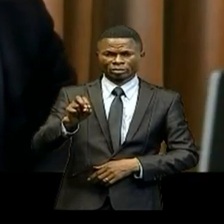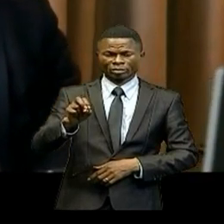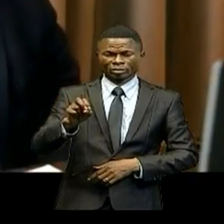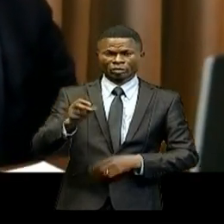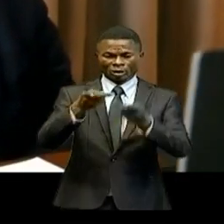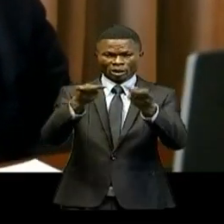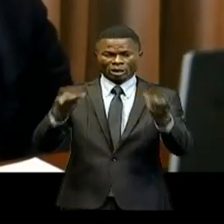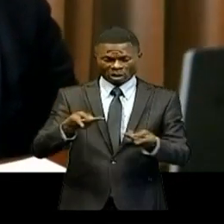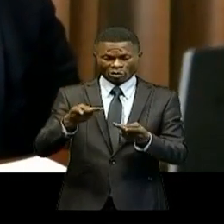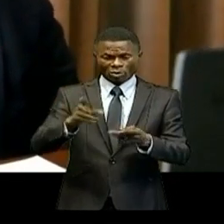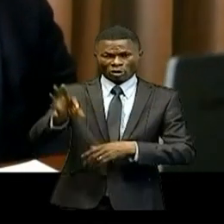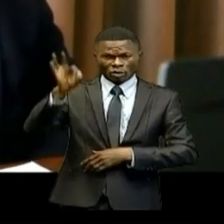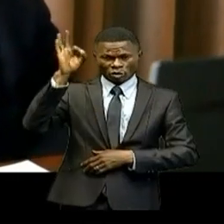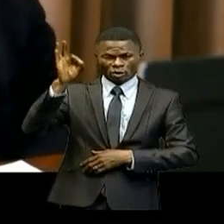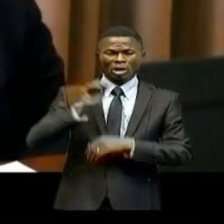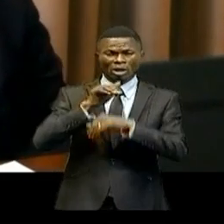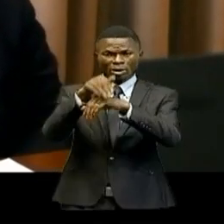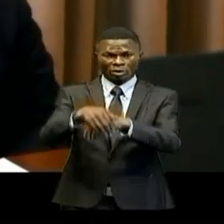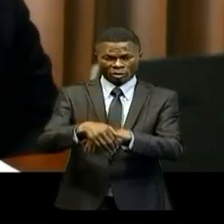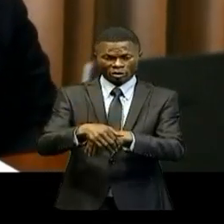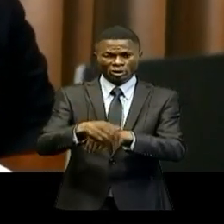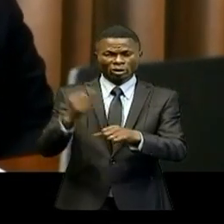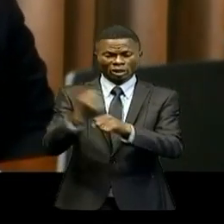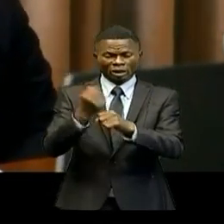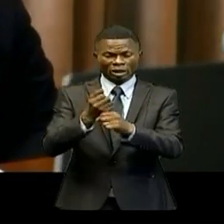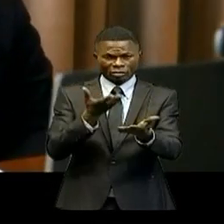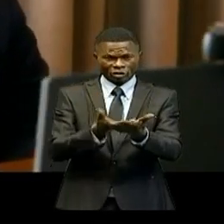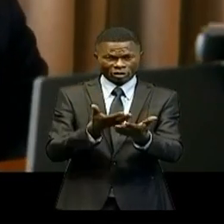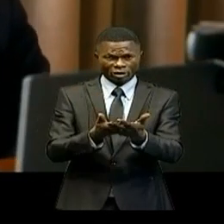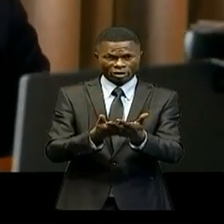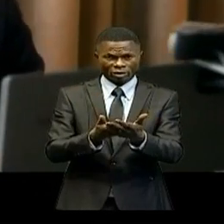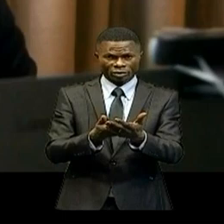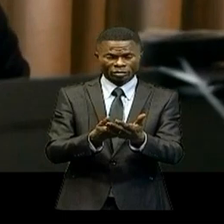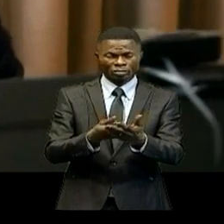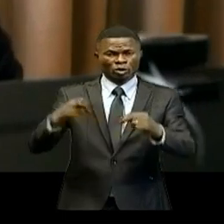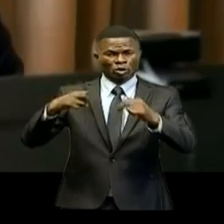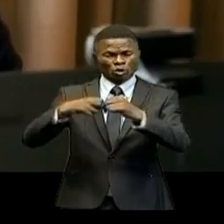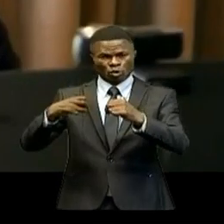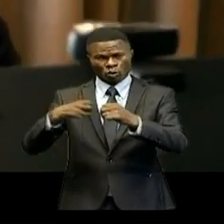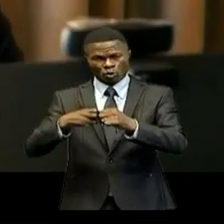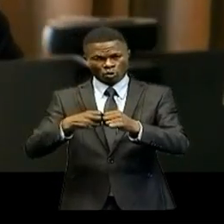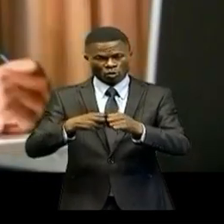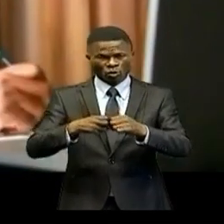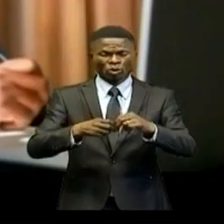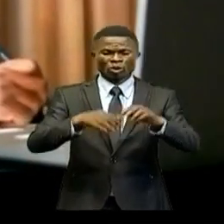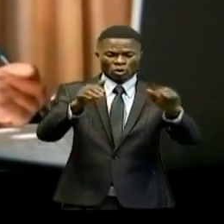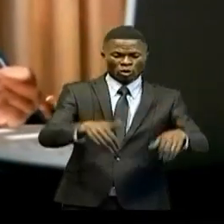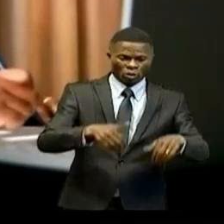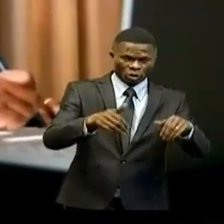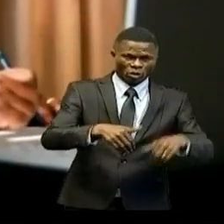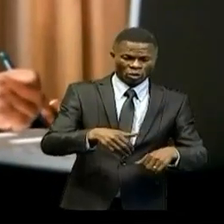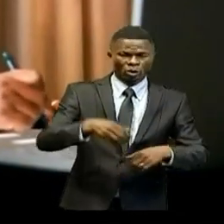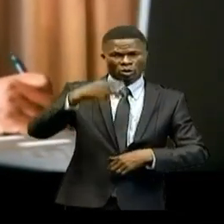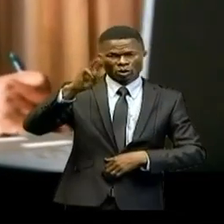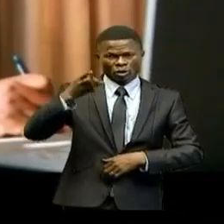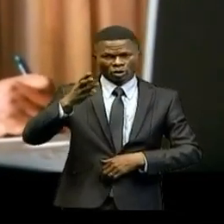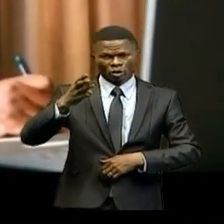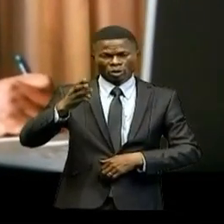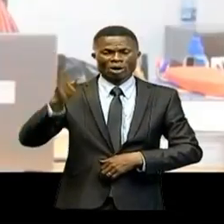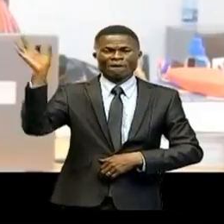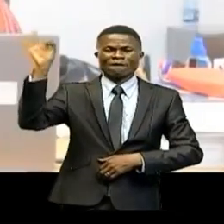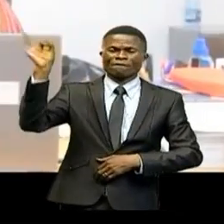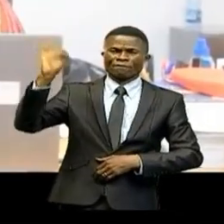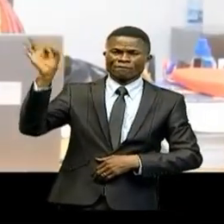pris en compte pour contribuer à cette contribution sont l'énergie, l'agriculture, le forêt